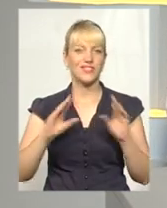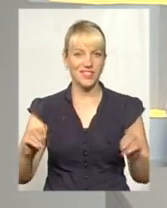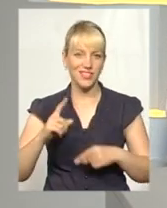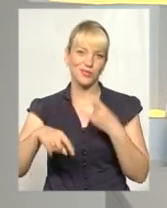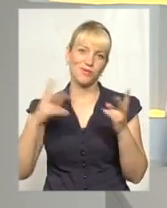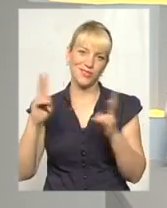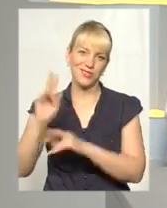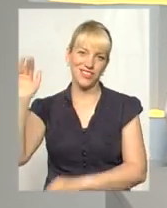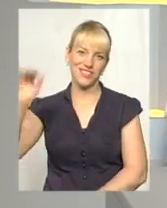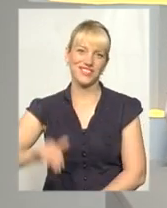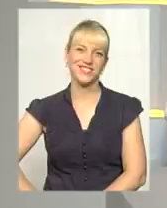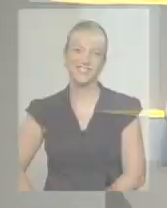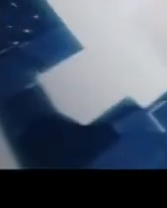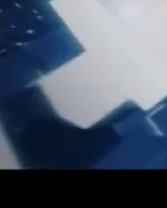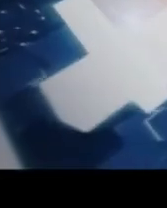зустрічей.